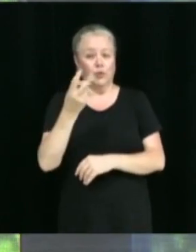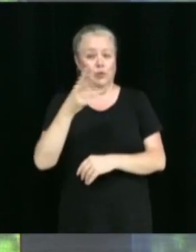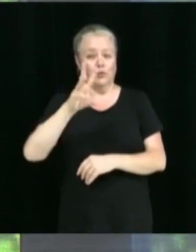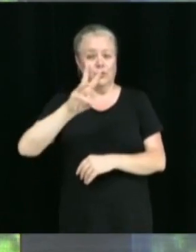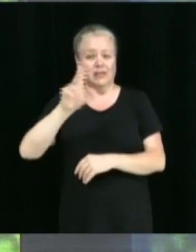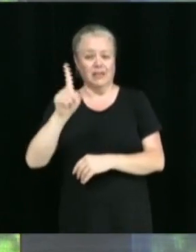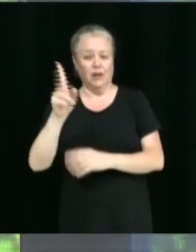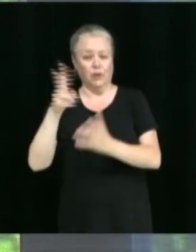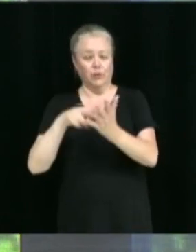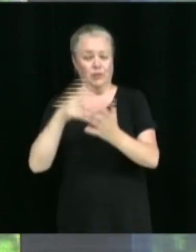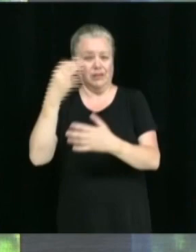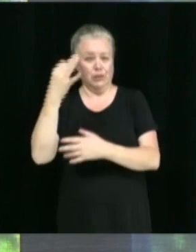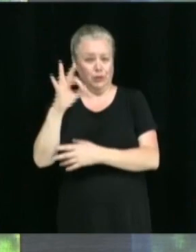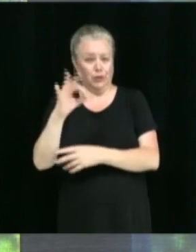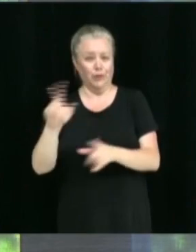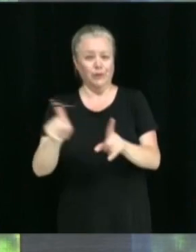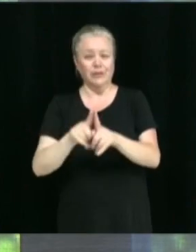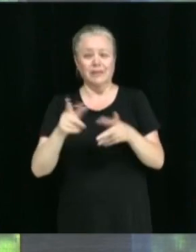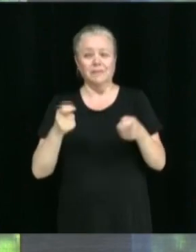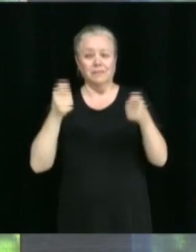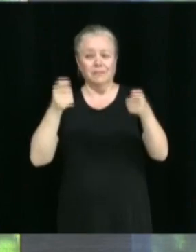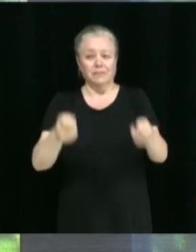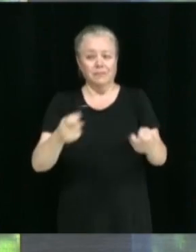-2019 et dépôt du projet de règlement.